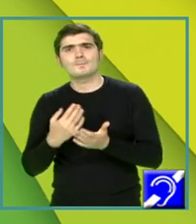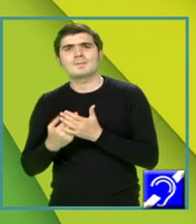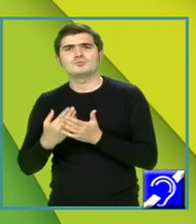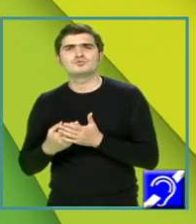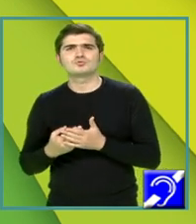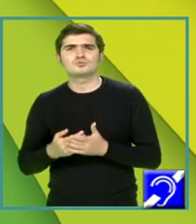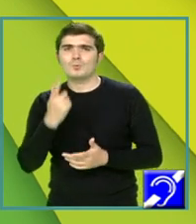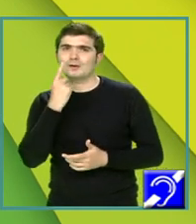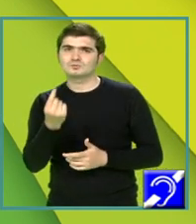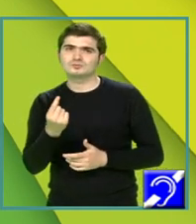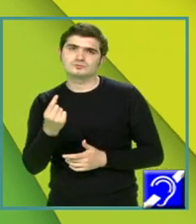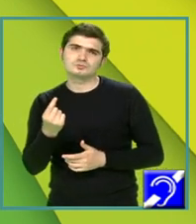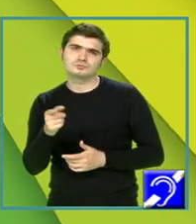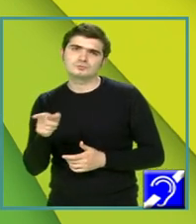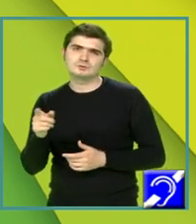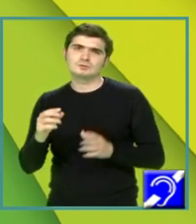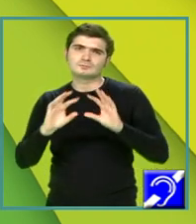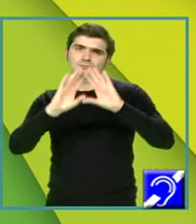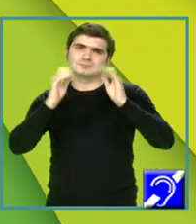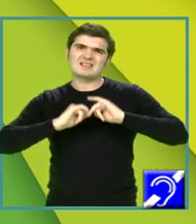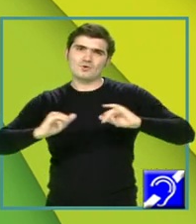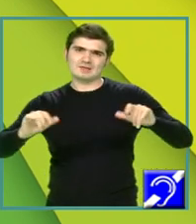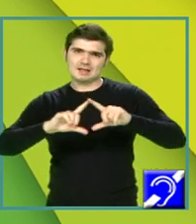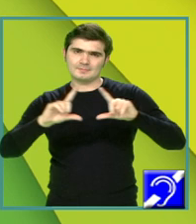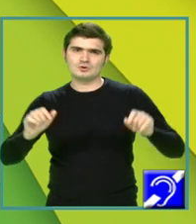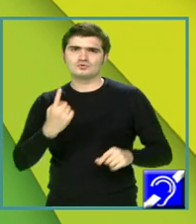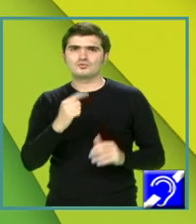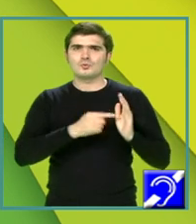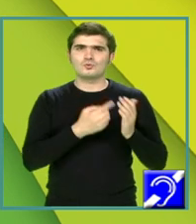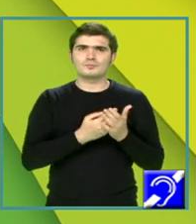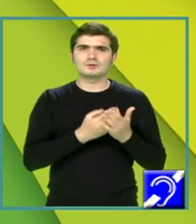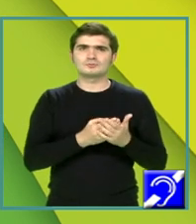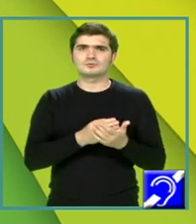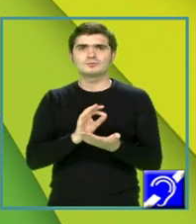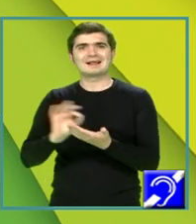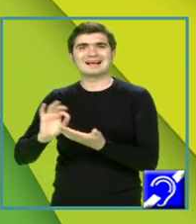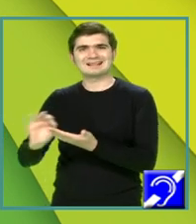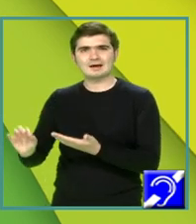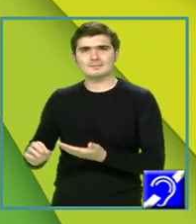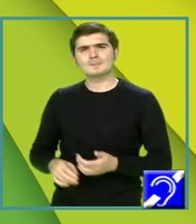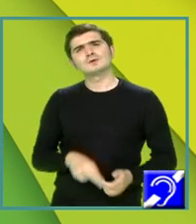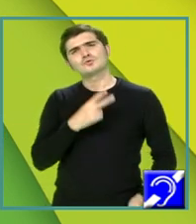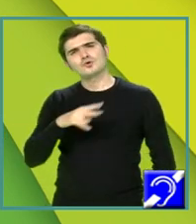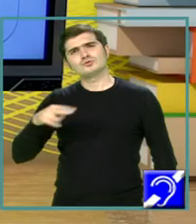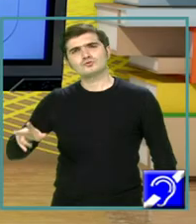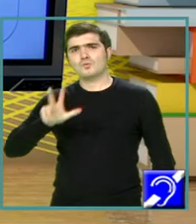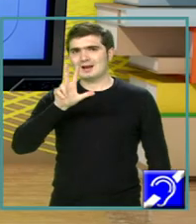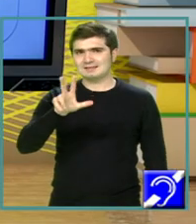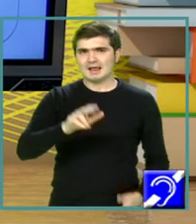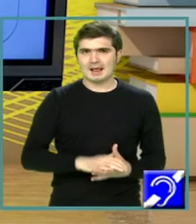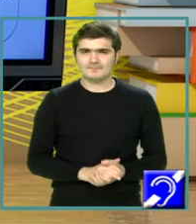răspunsul în enunț și un punct pentru redactare. Continuăm cu subiectul al treilea.